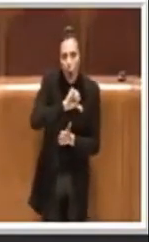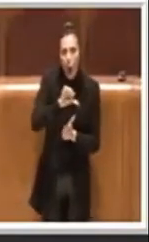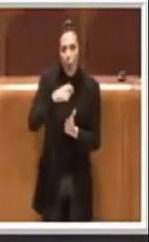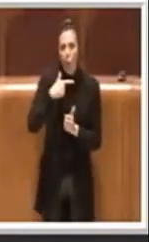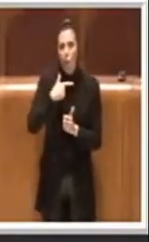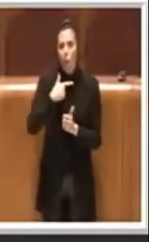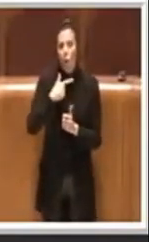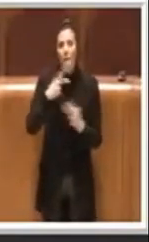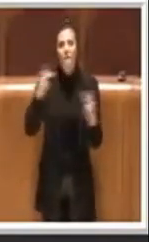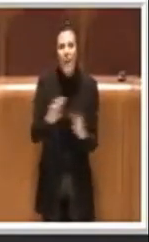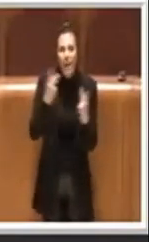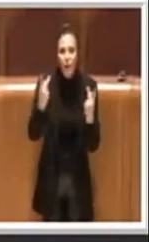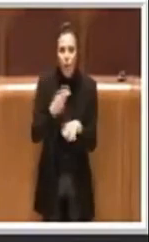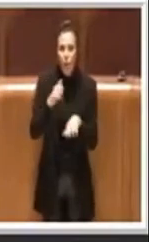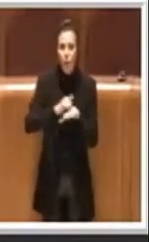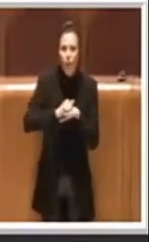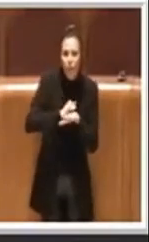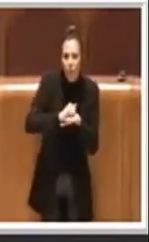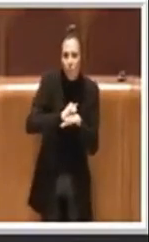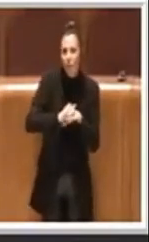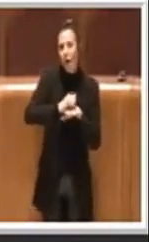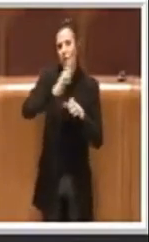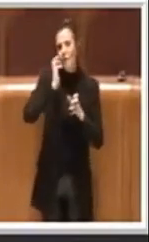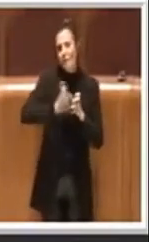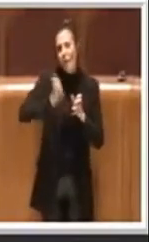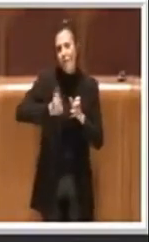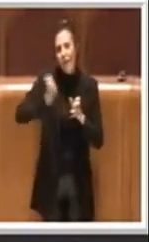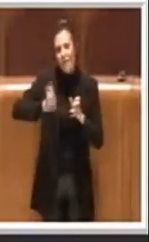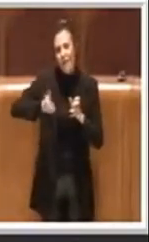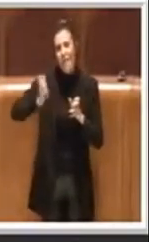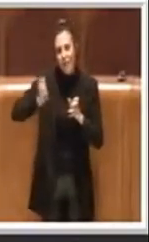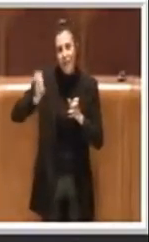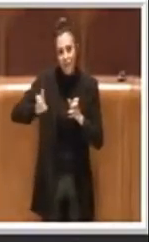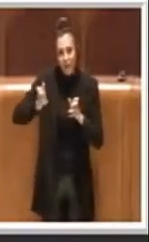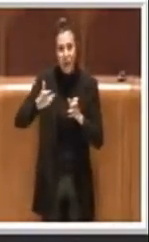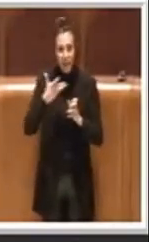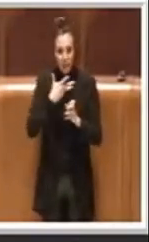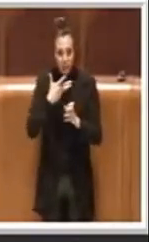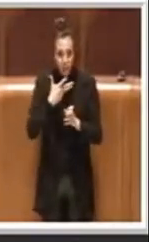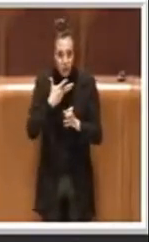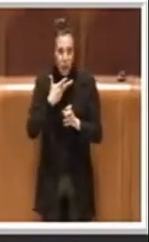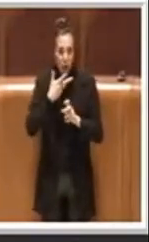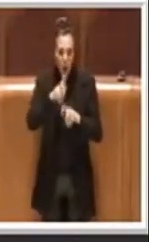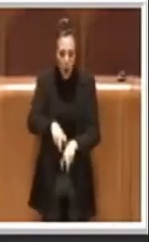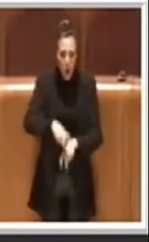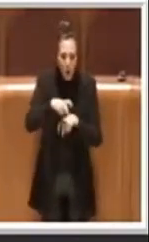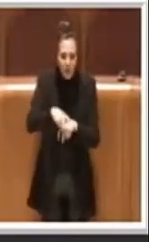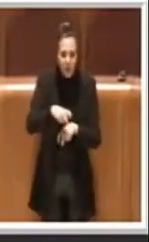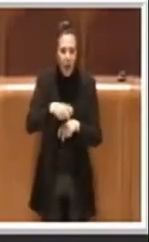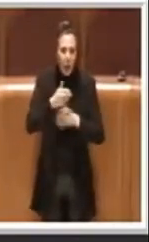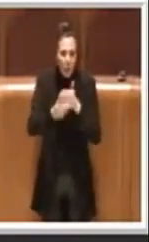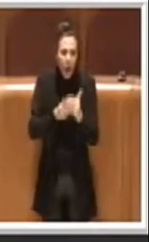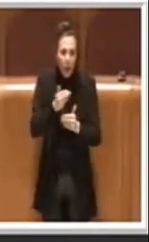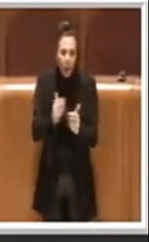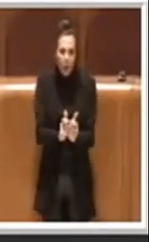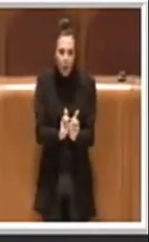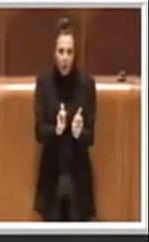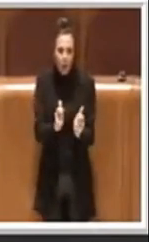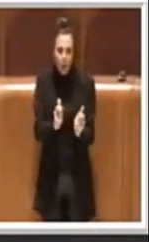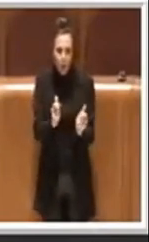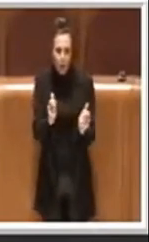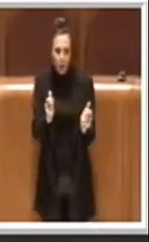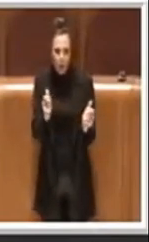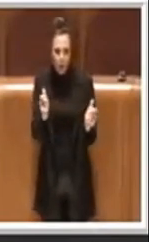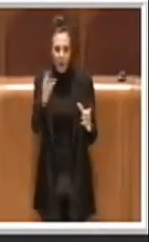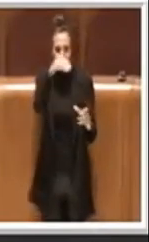ortaggi, insomma formaggi e via. Ovviamente ci sono anche coltivazioni insomma che piano piano stanno crescendo e all